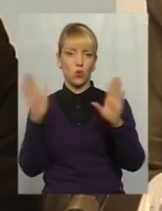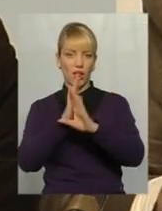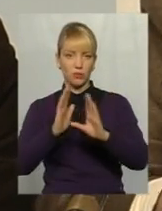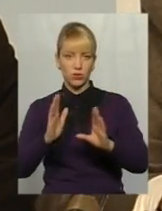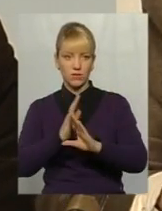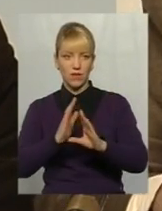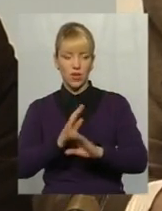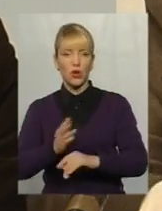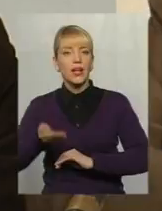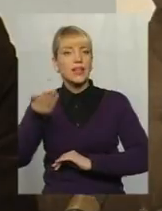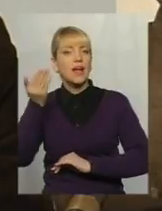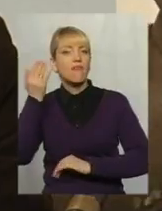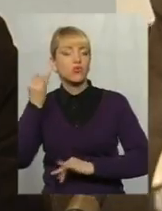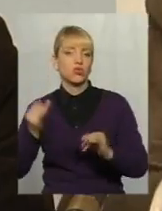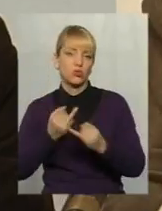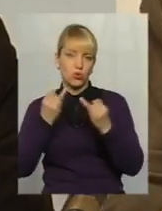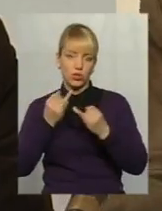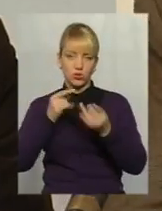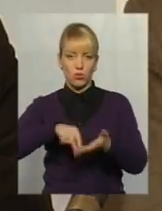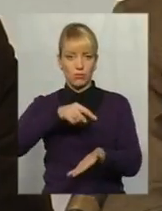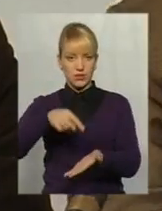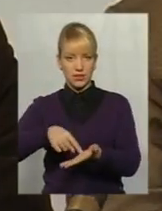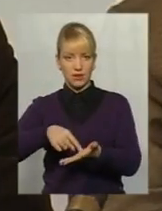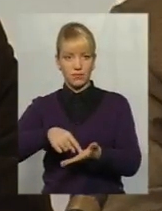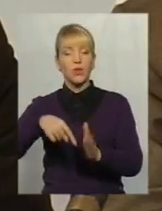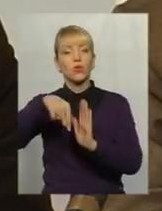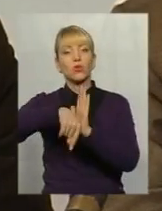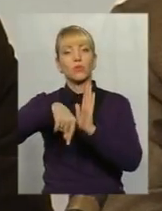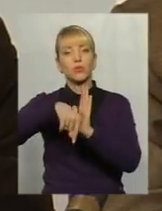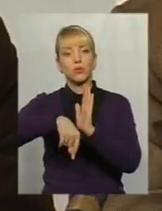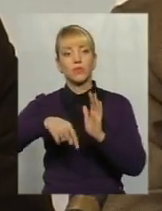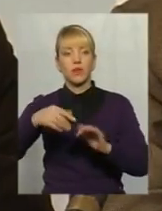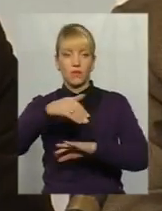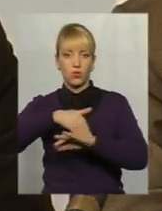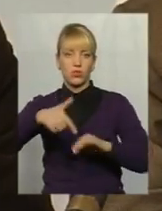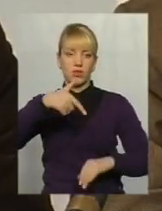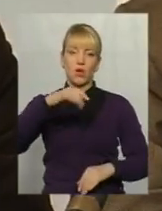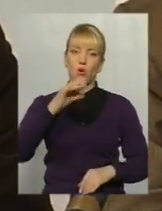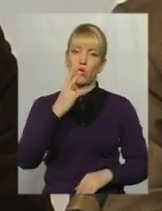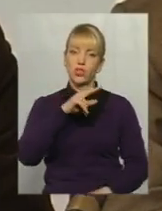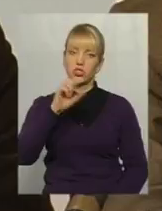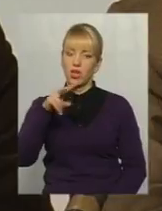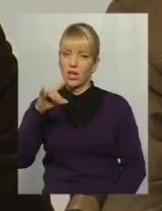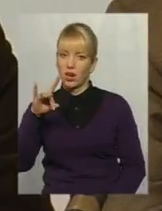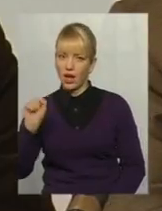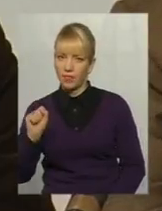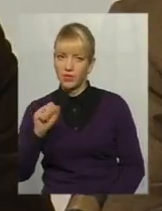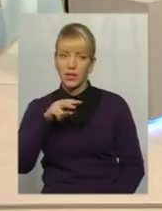давнього, історичного міста, тобто, вулиця Гончарна, вулиця Реміснича,